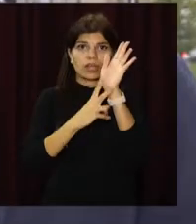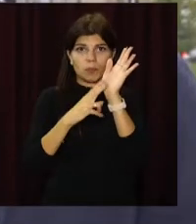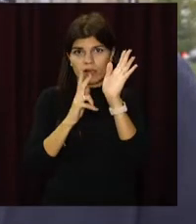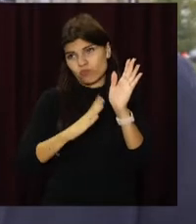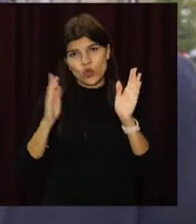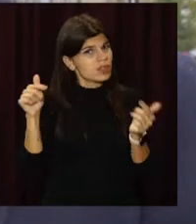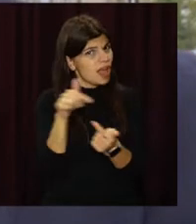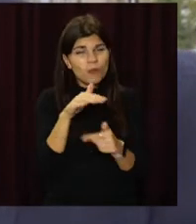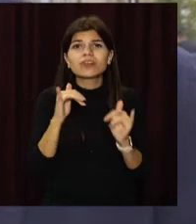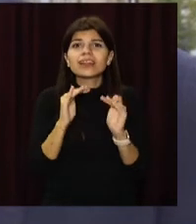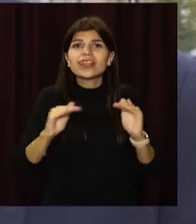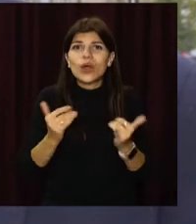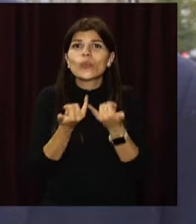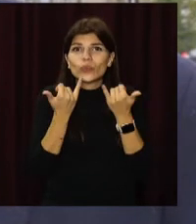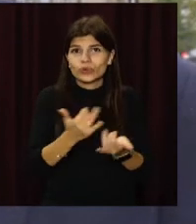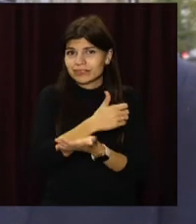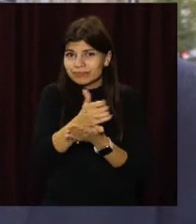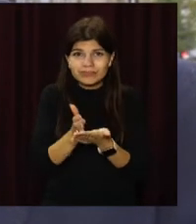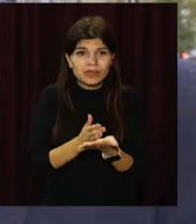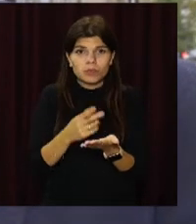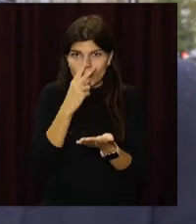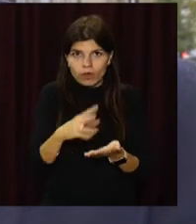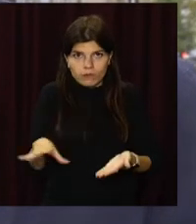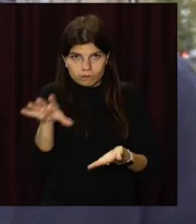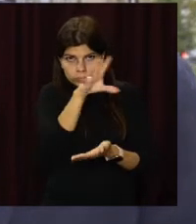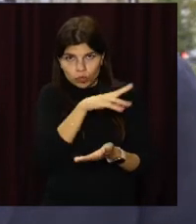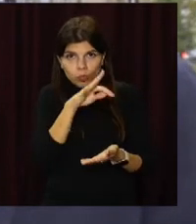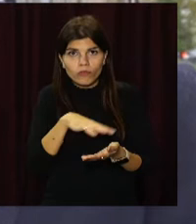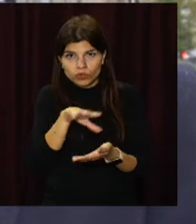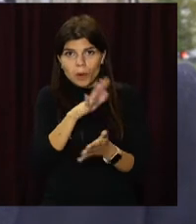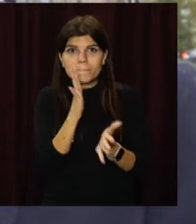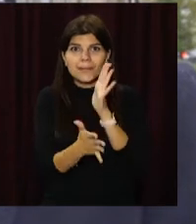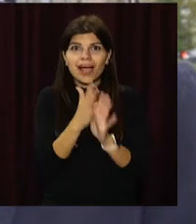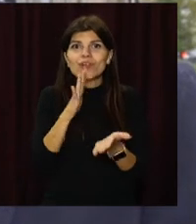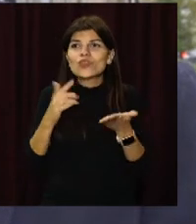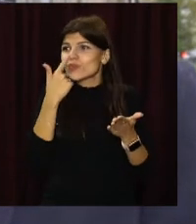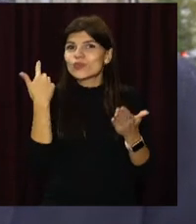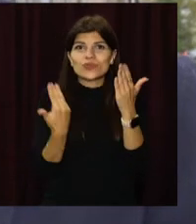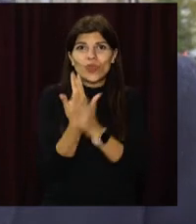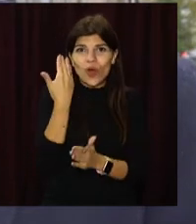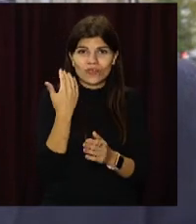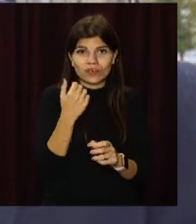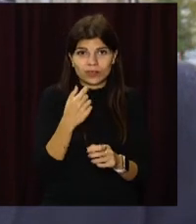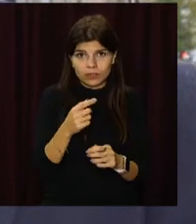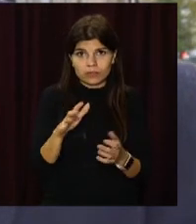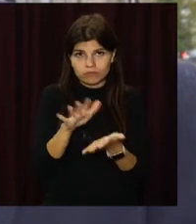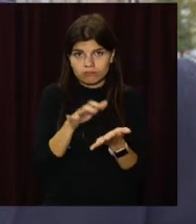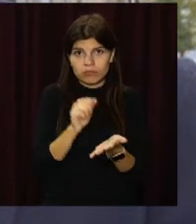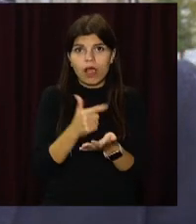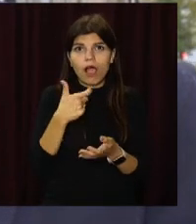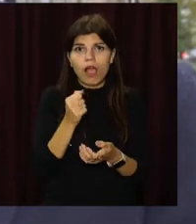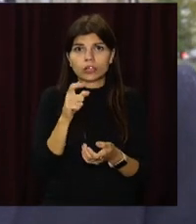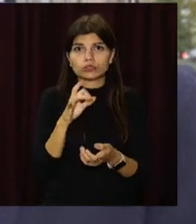Ми бачимо усюди, усюди, практично по всій площині парку, очагово, зіпсований газон.